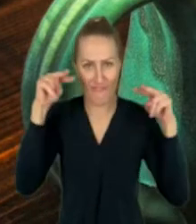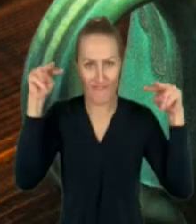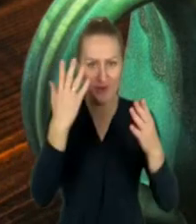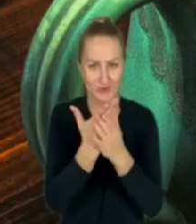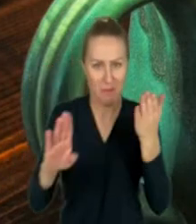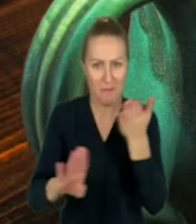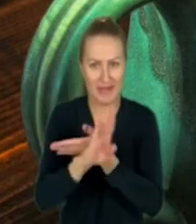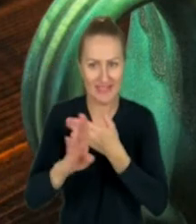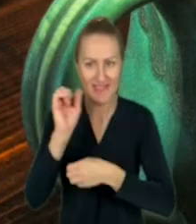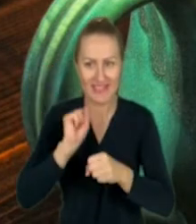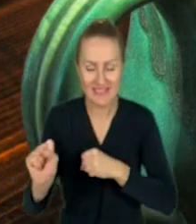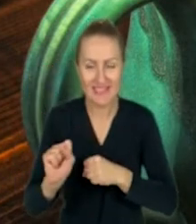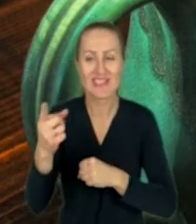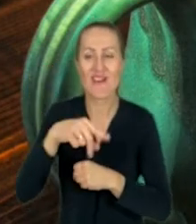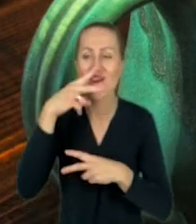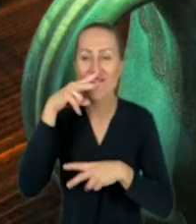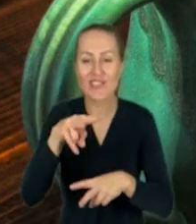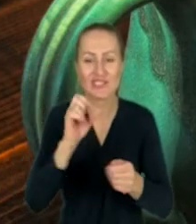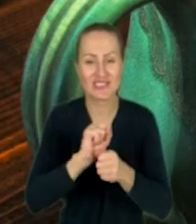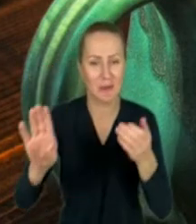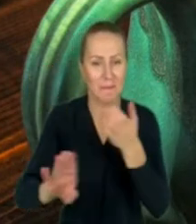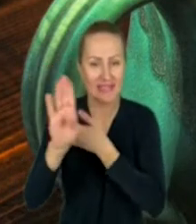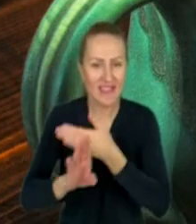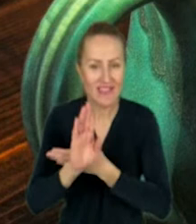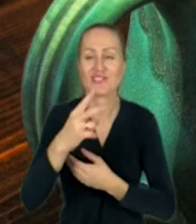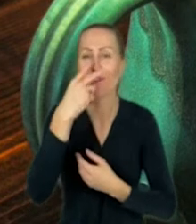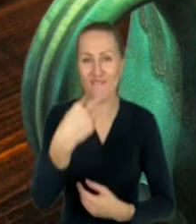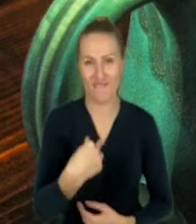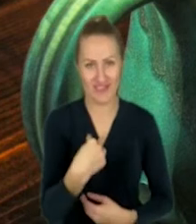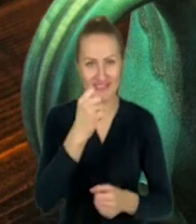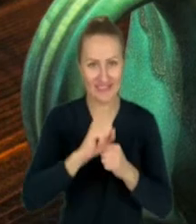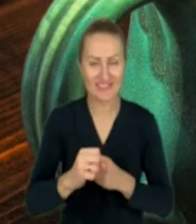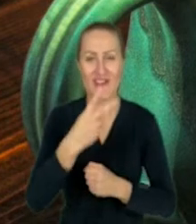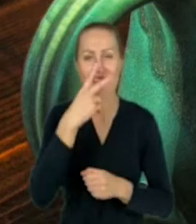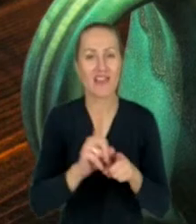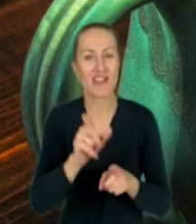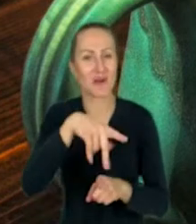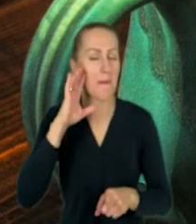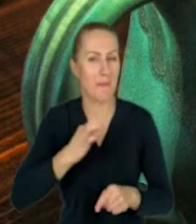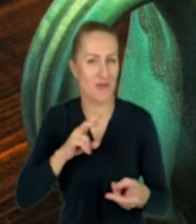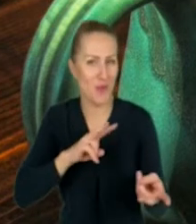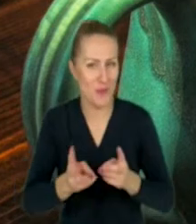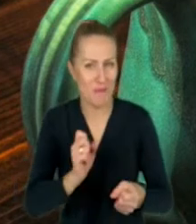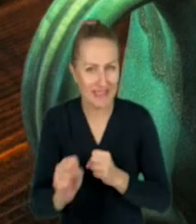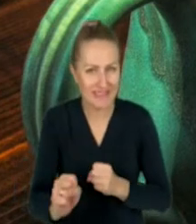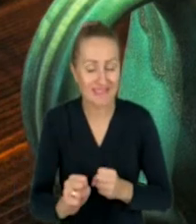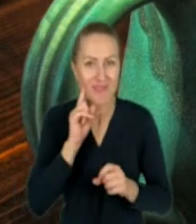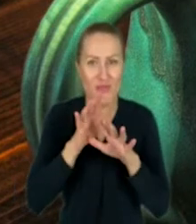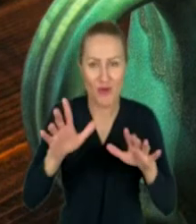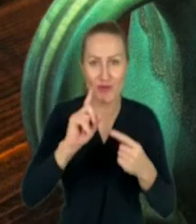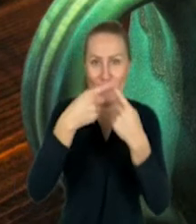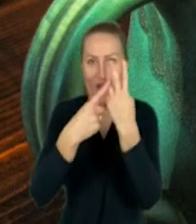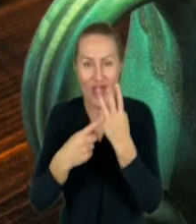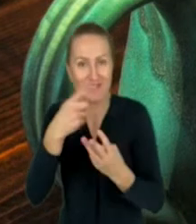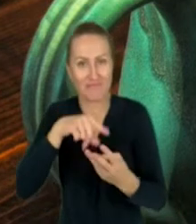Tak, widzę, że widzicie prezentację, widzicie mnie, widzicie panią, która miga, więc dużo się dzieje, mam nadzieję, że was